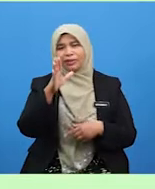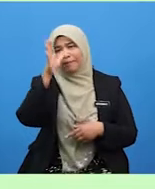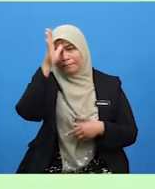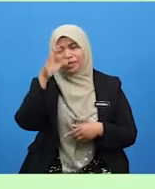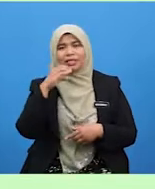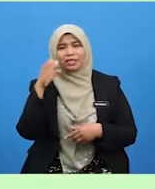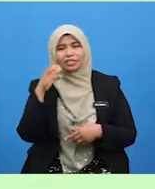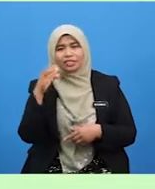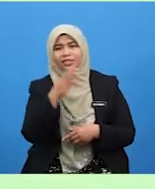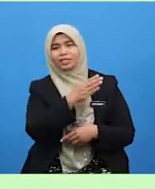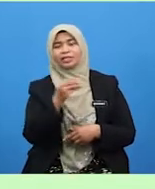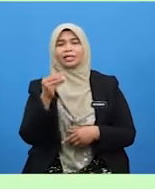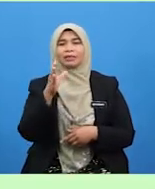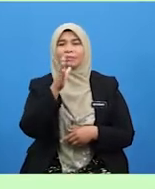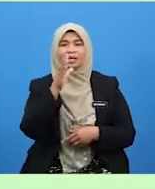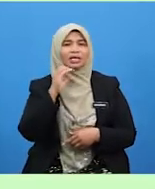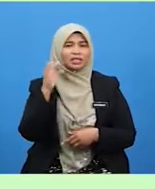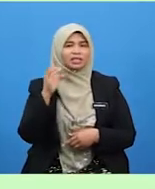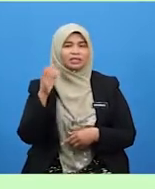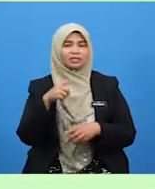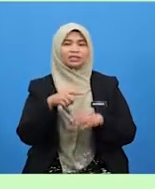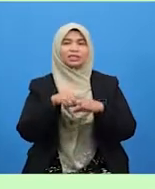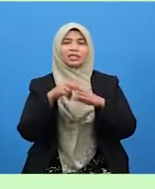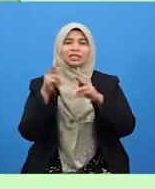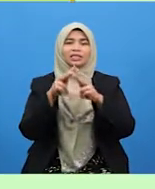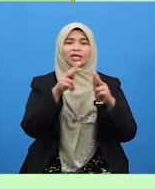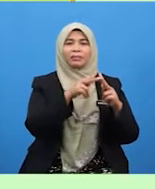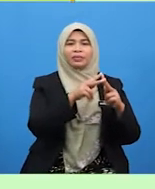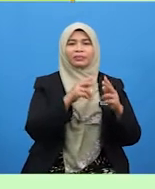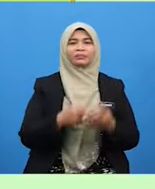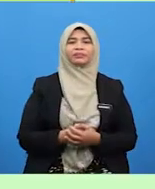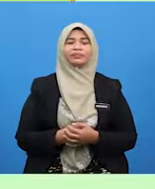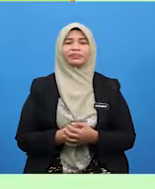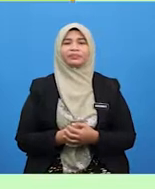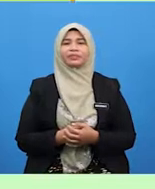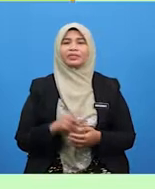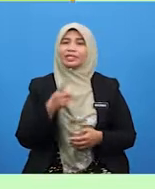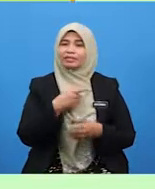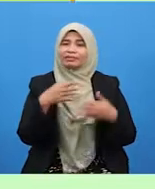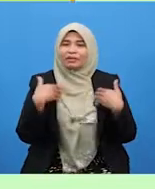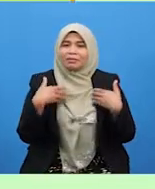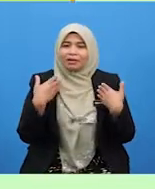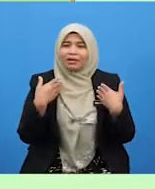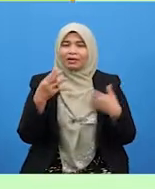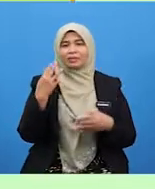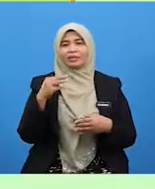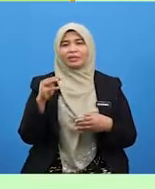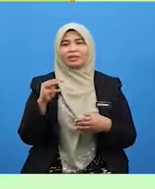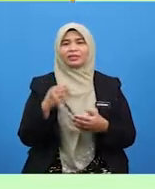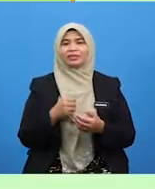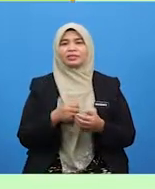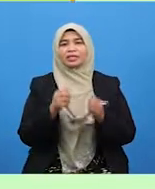ibu dan ayah masing-masing, ya. Kita gembirakanlah mereka yang kita